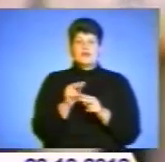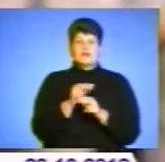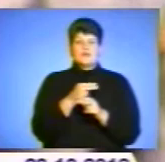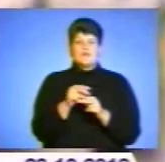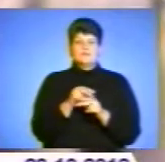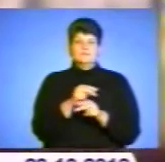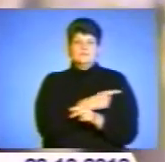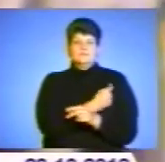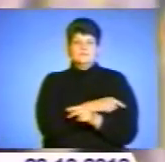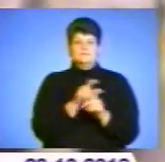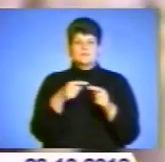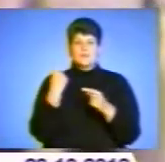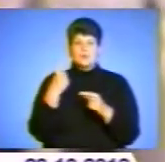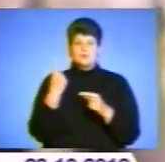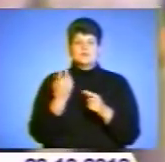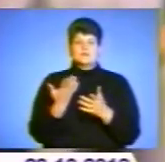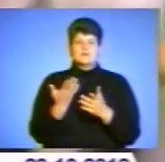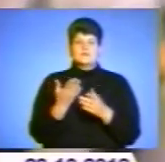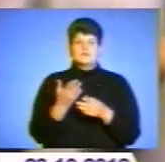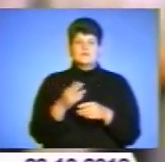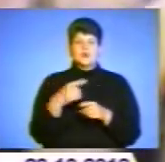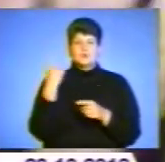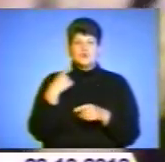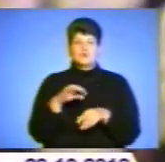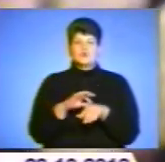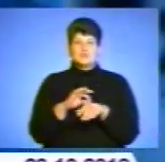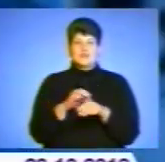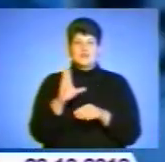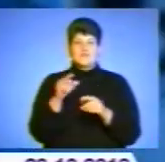області, а також у обласному шкірвендиспансері.